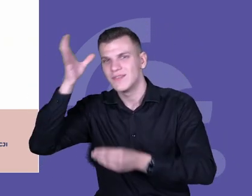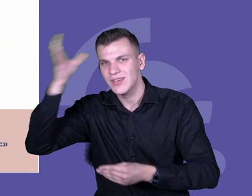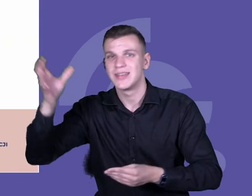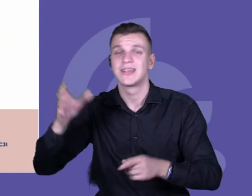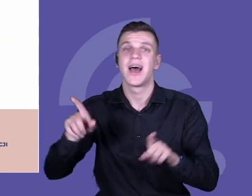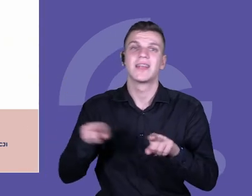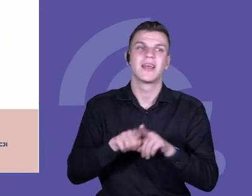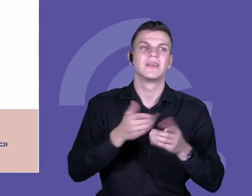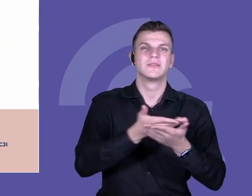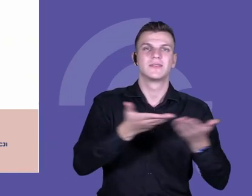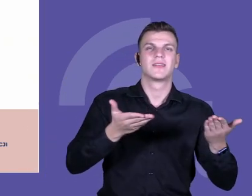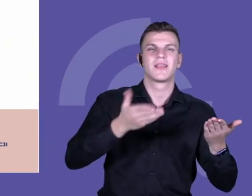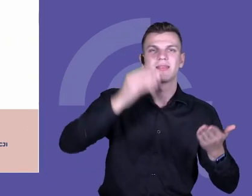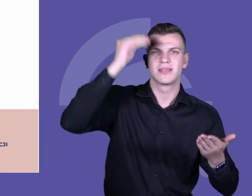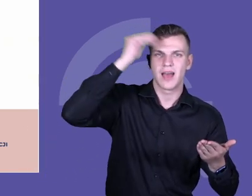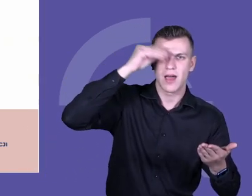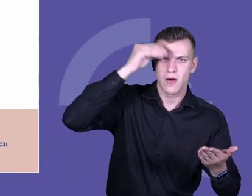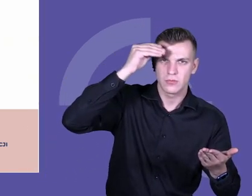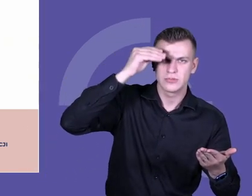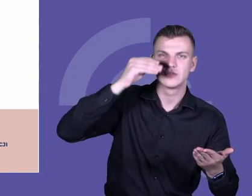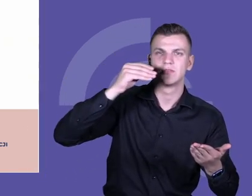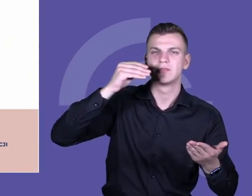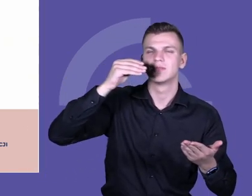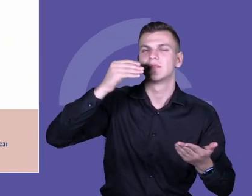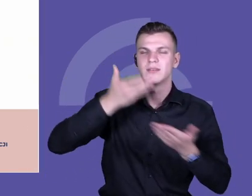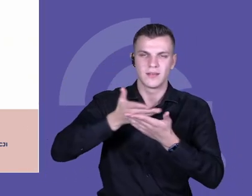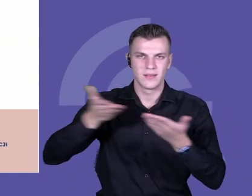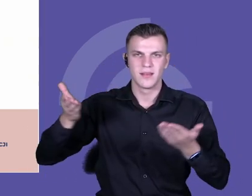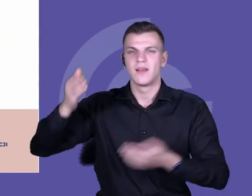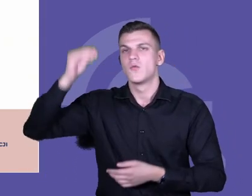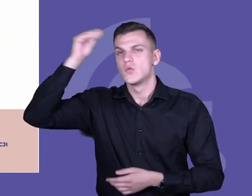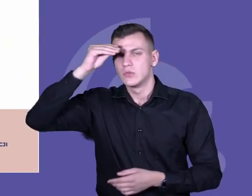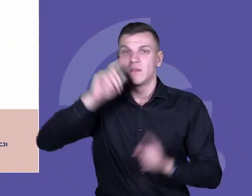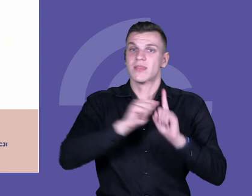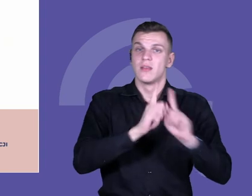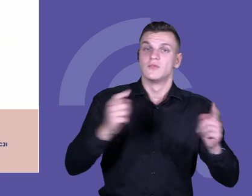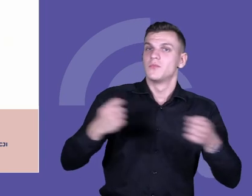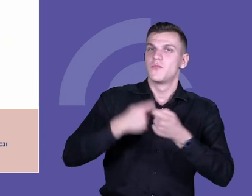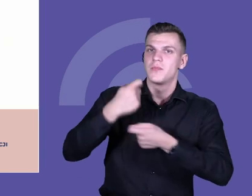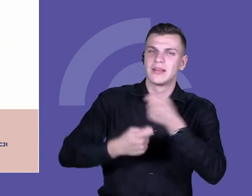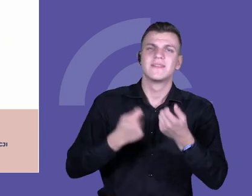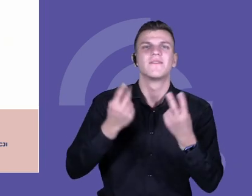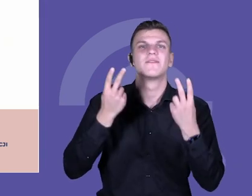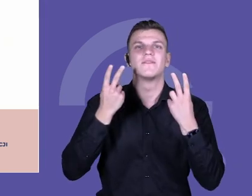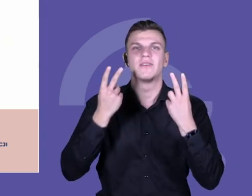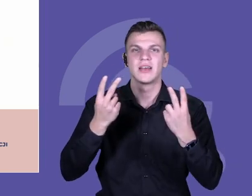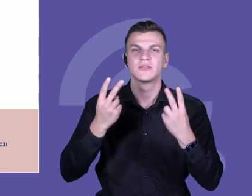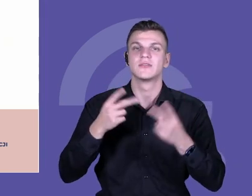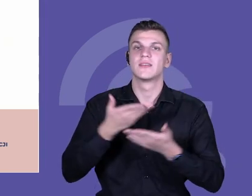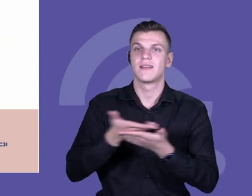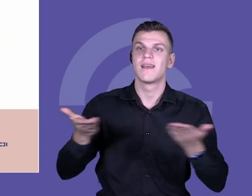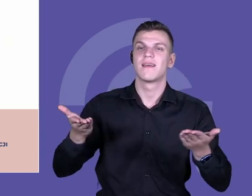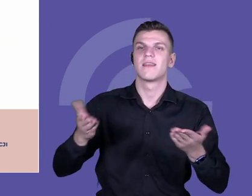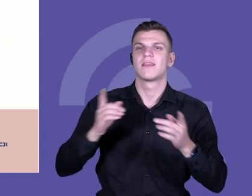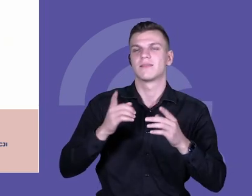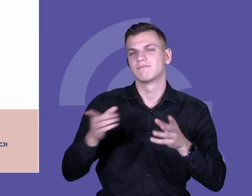uczniami, pomiędzy nauczycielami i uczniami. Ważne jest, że nauczyciele spotykają się, jest pewna regularność tych